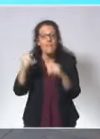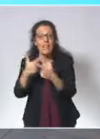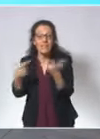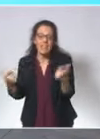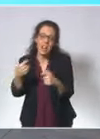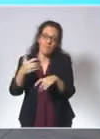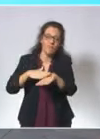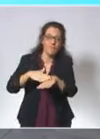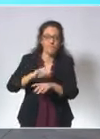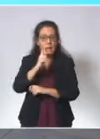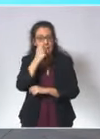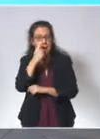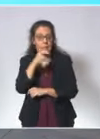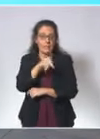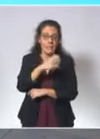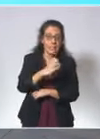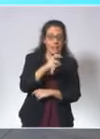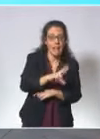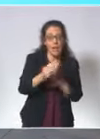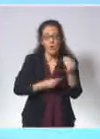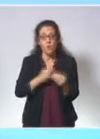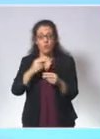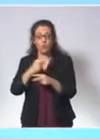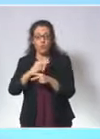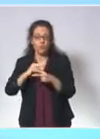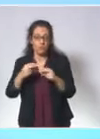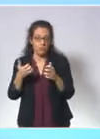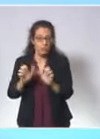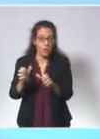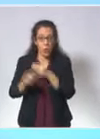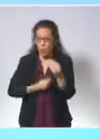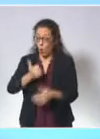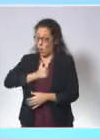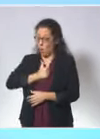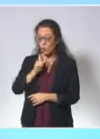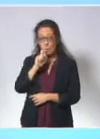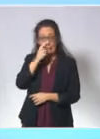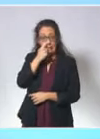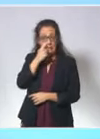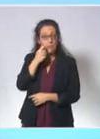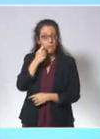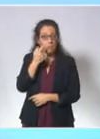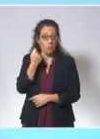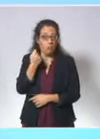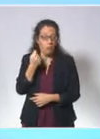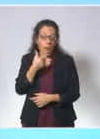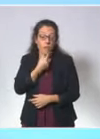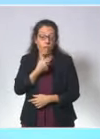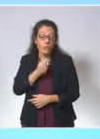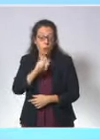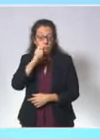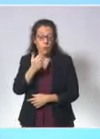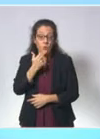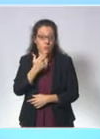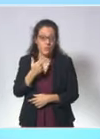'un test PCR, d'un test antigénique, mais aussi tout simplement d'un autotest très facile d'utilisation. Pour